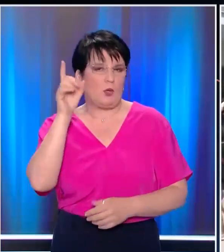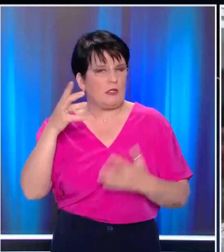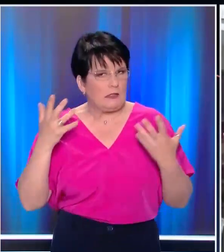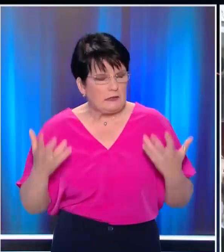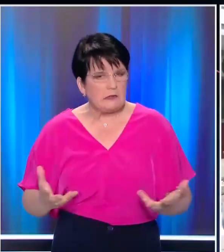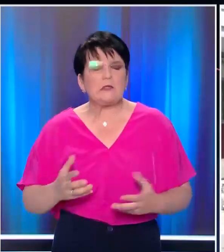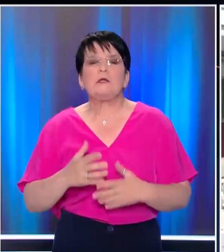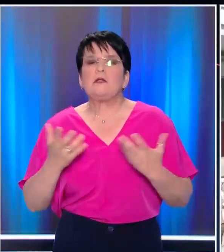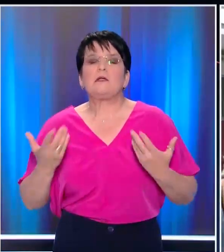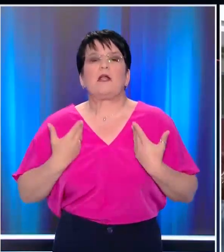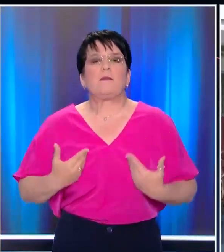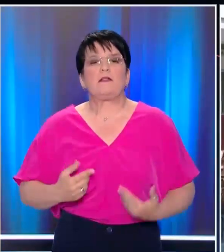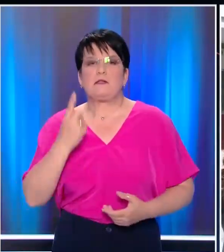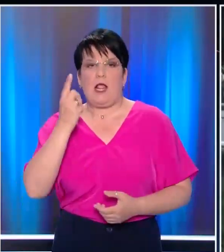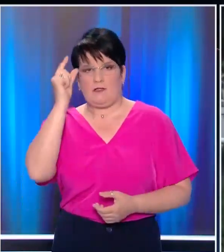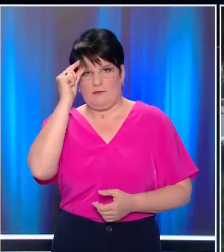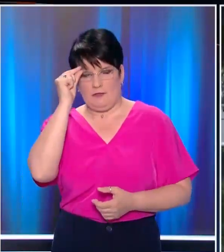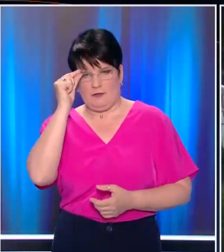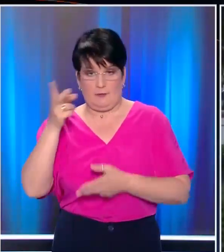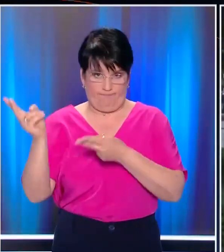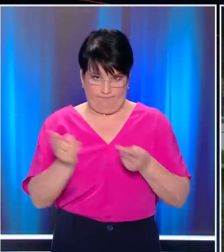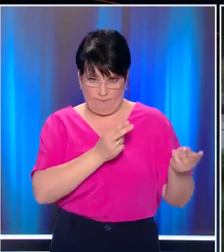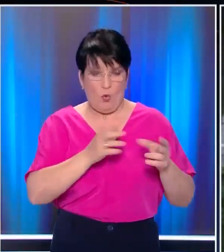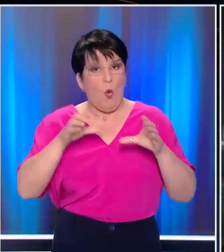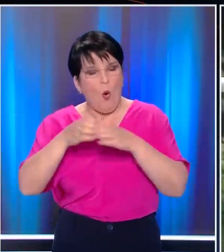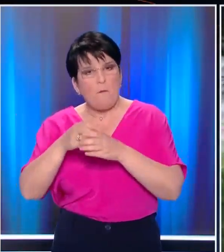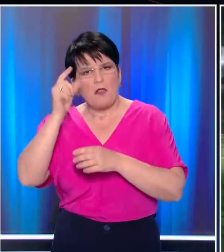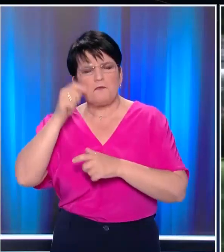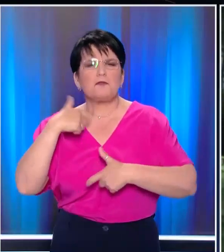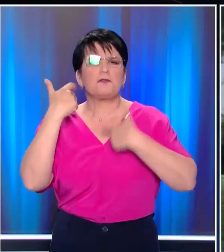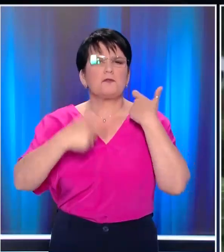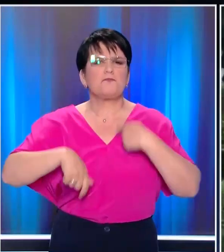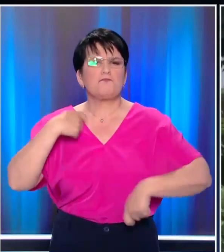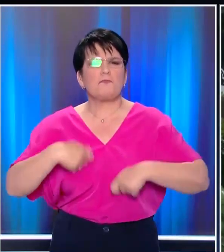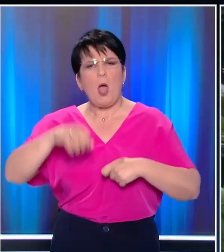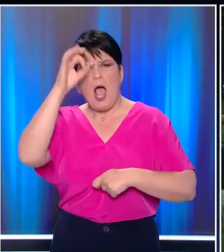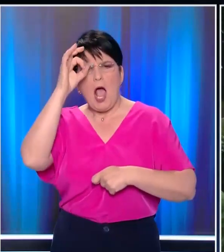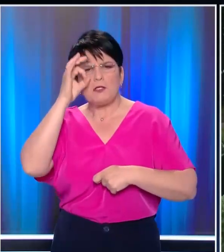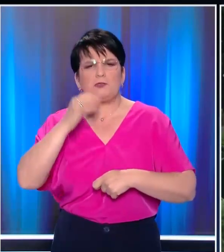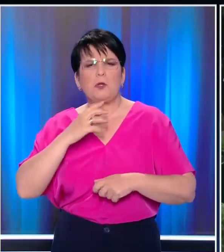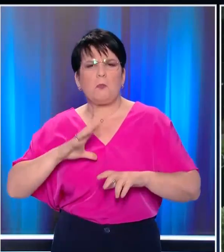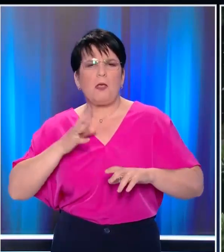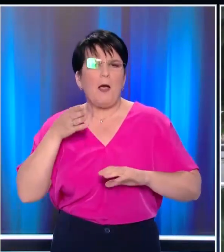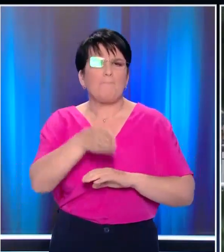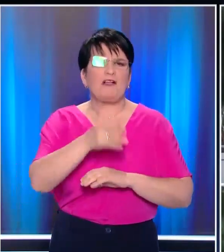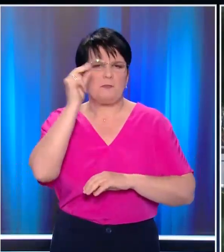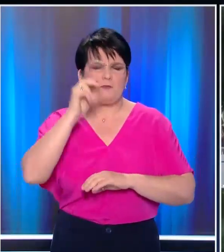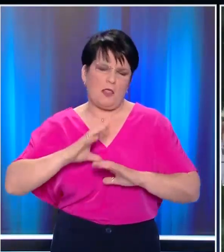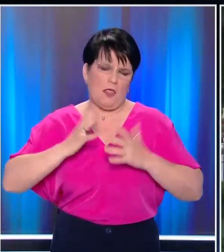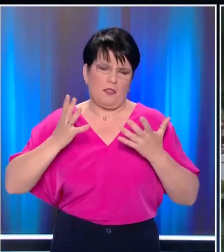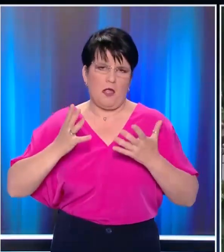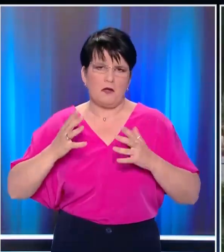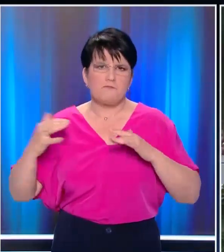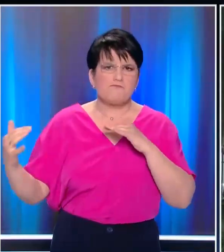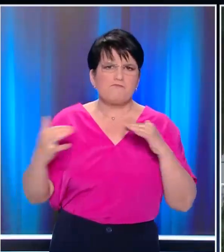με αποτέλεσμα να τραυματιστεί ένας φοιτητής Ομάδα φοιτητών που διαδήλωνε κατά της αστυνομικής παρουσίας κινήθηκε κατά δημιουργία στον